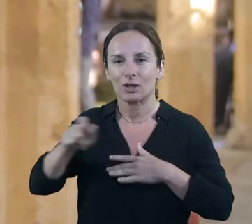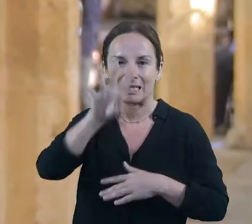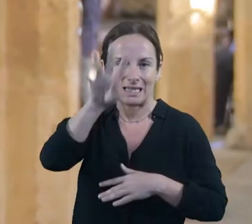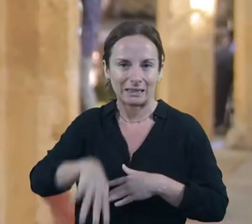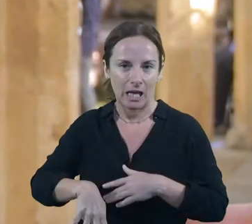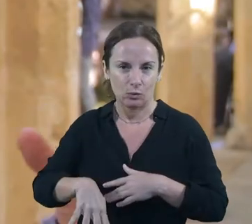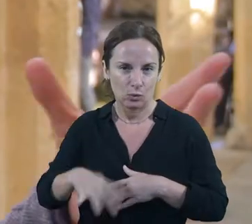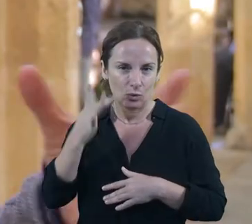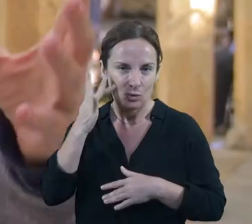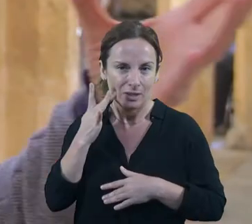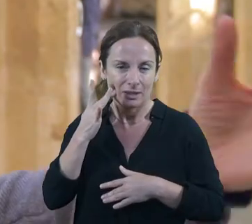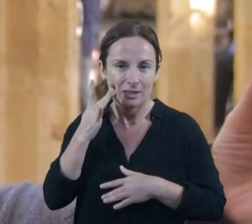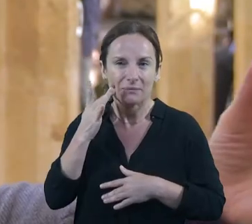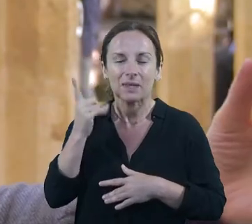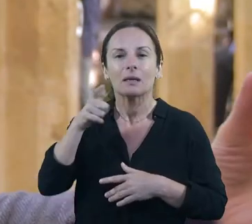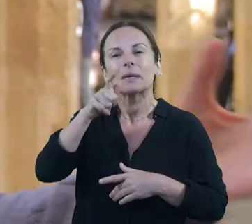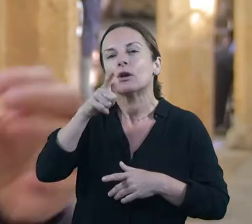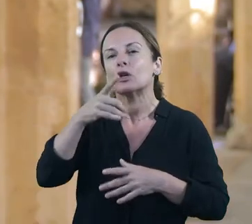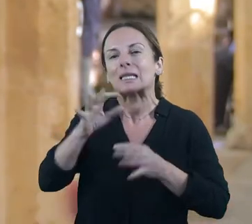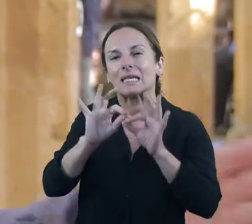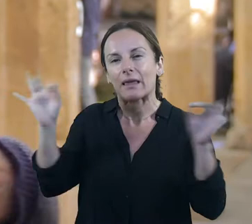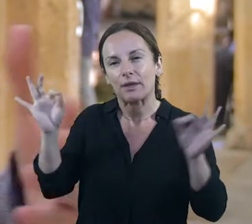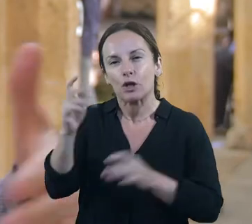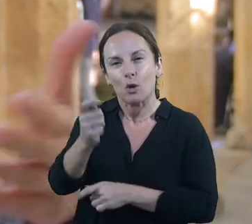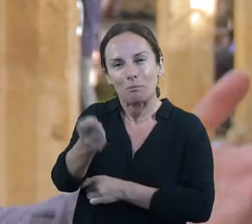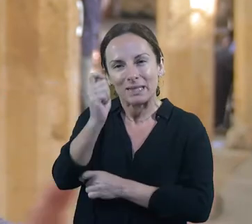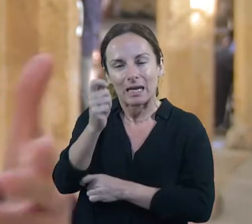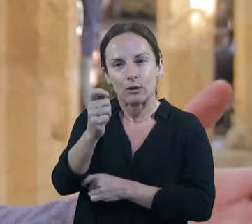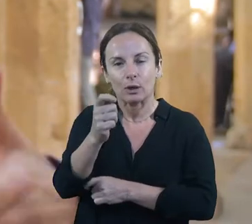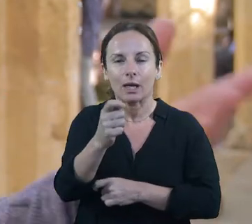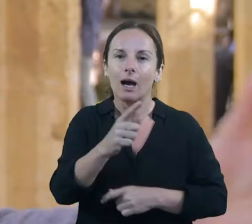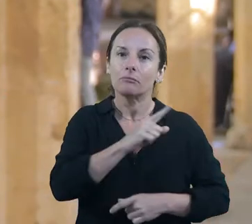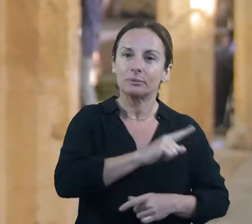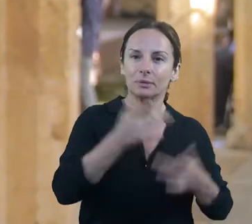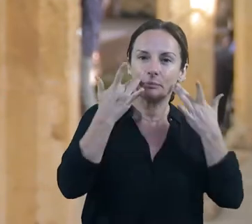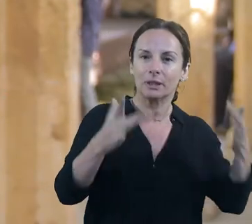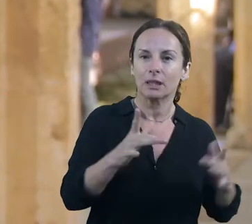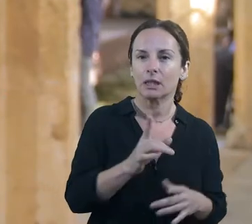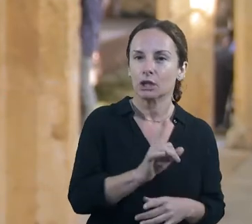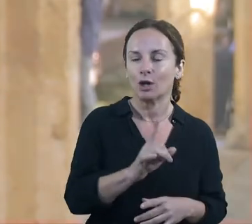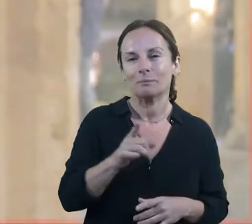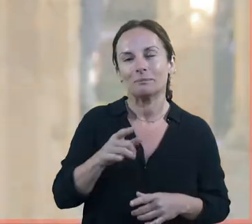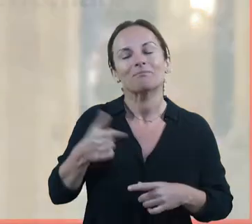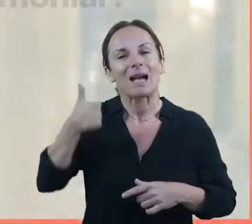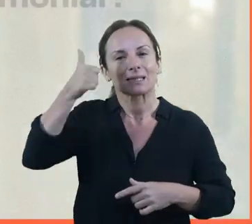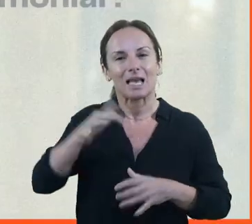tipus de patrimoni tan de l'Armada, per què no?, sinó del dia a dia de la gent que treballa de mar.